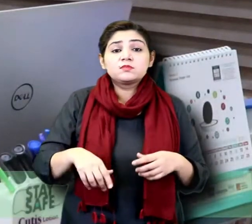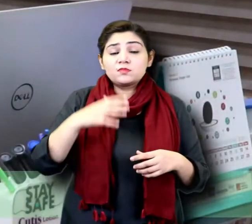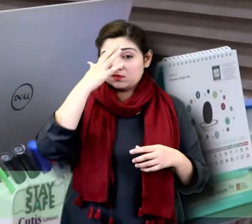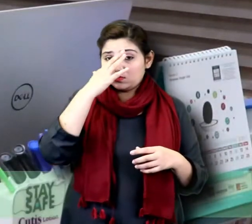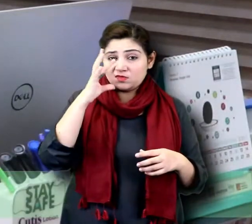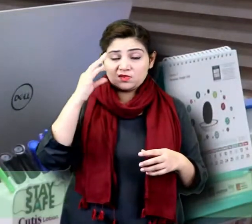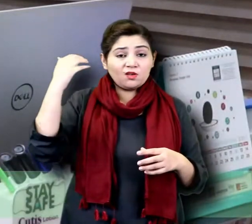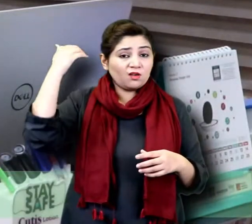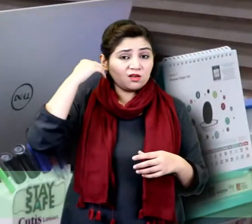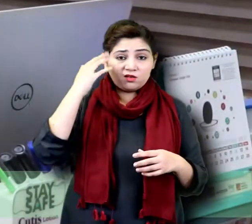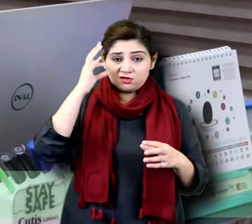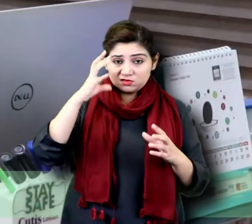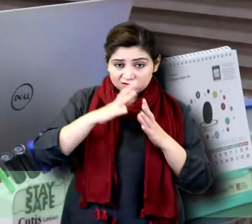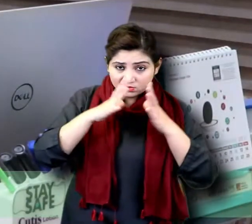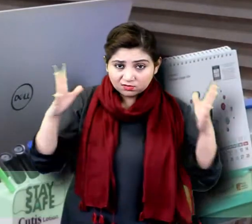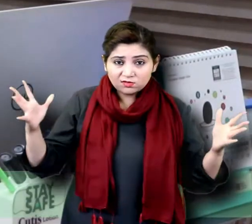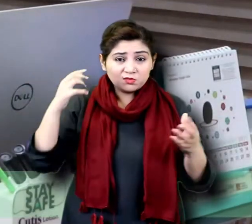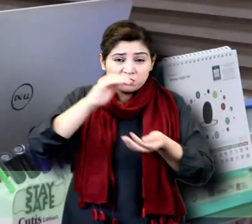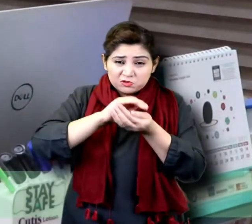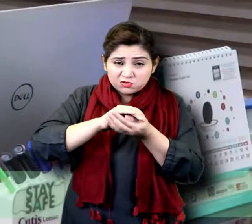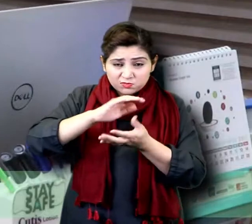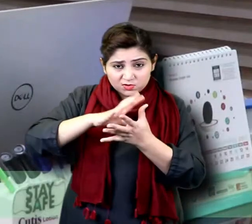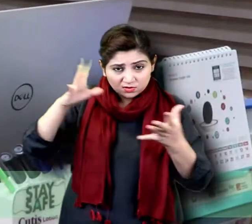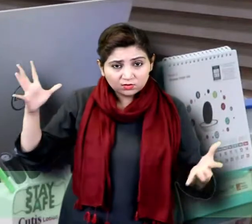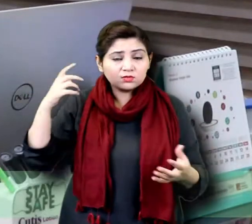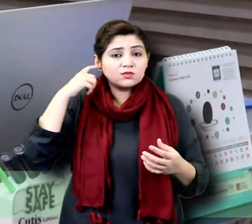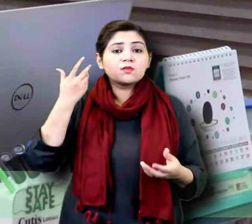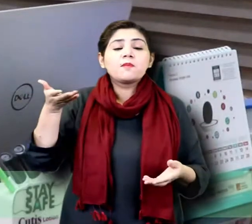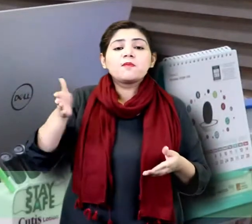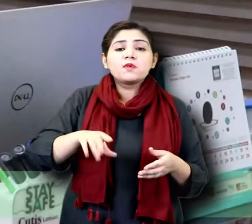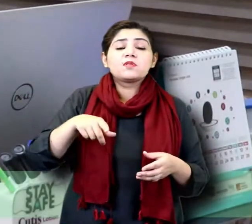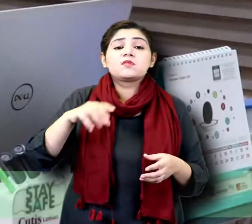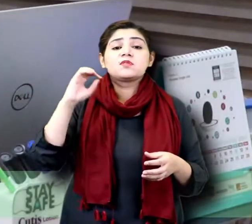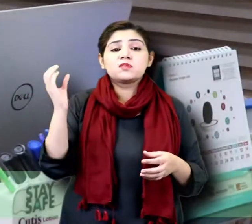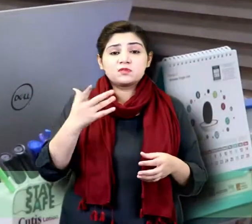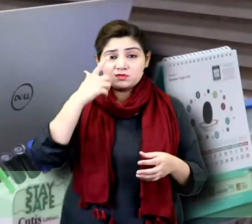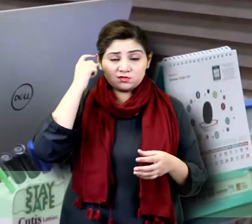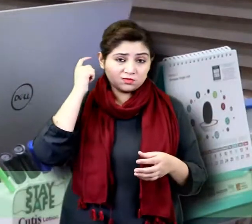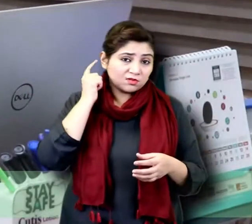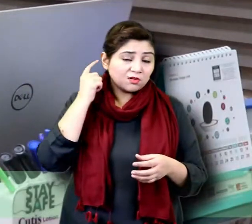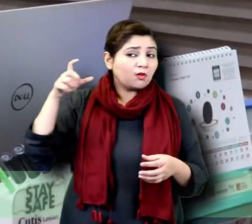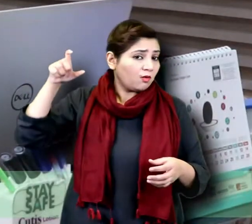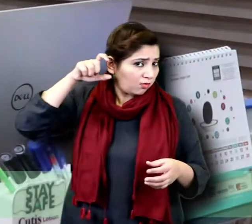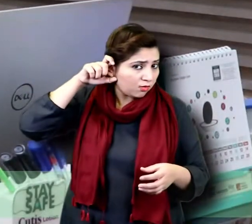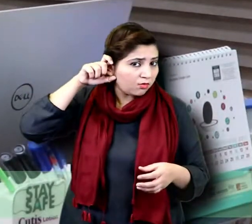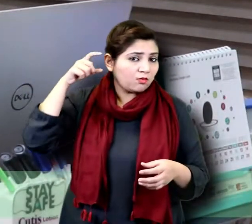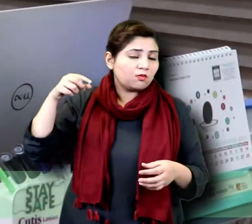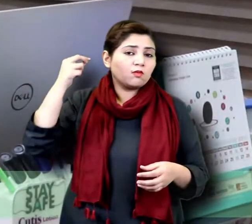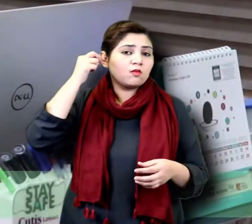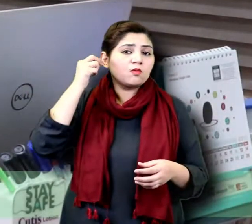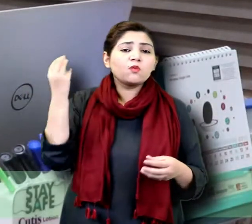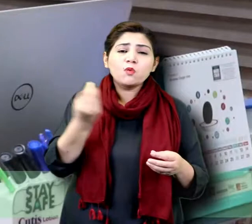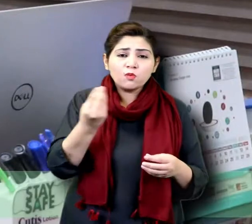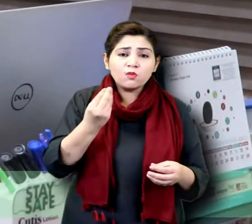اگر کان کے اندر ویکس زیادہ فوجائے ویکس کی لگایا ہے